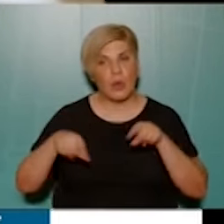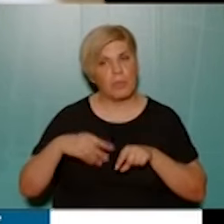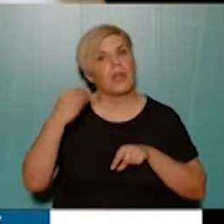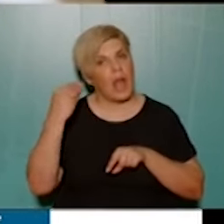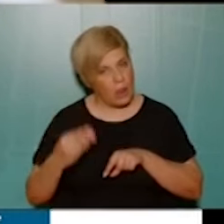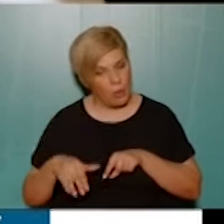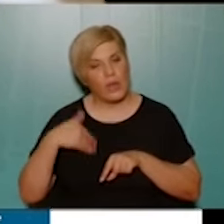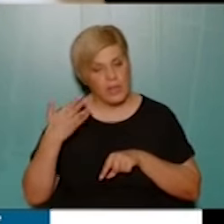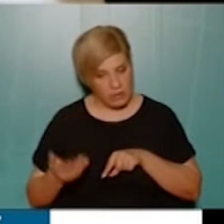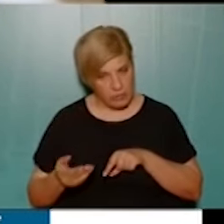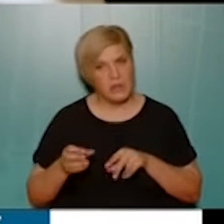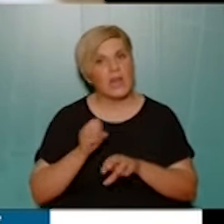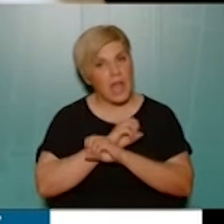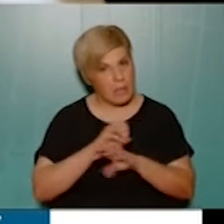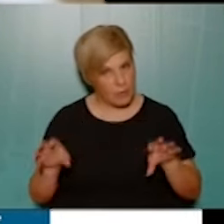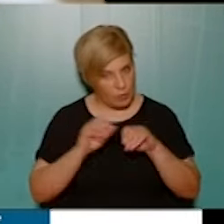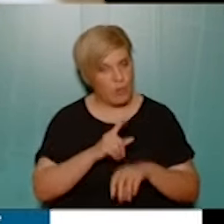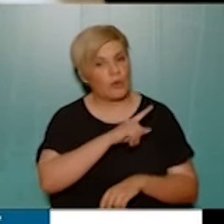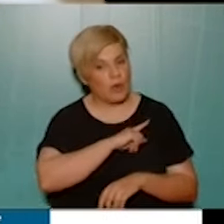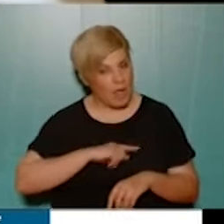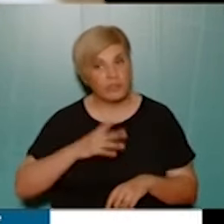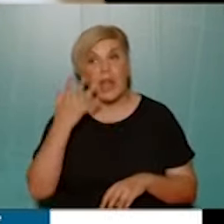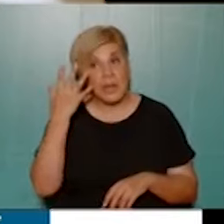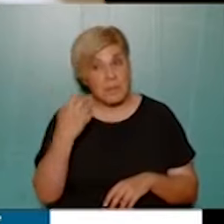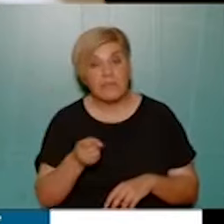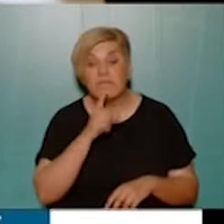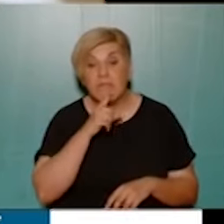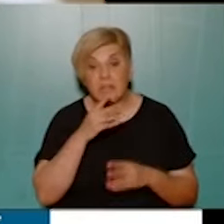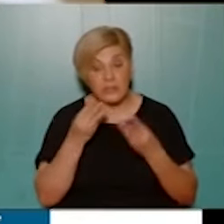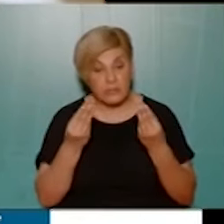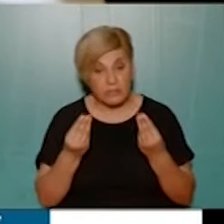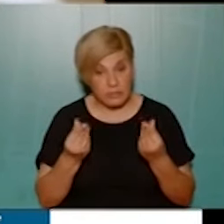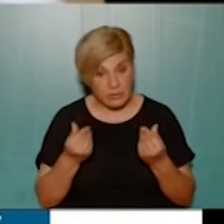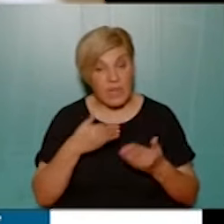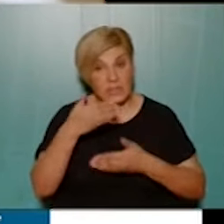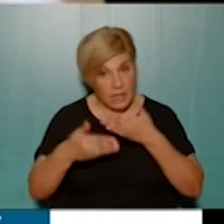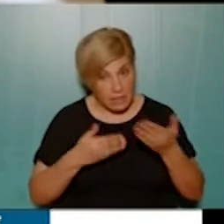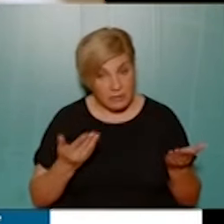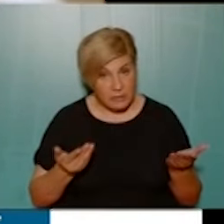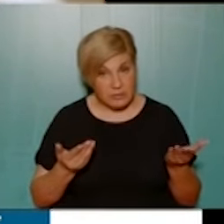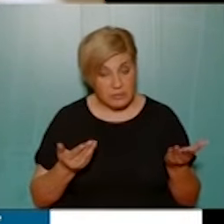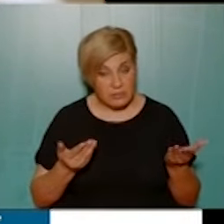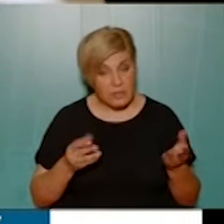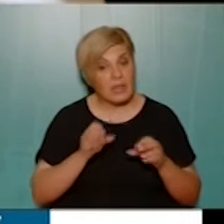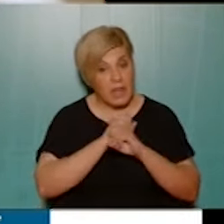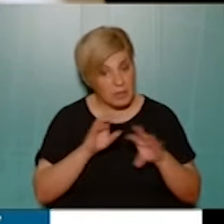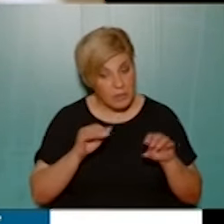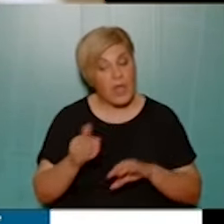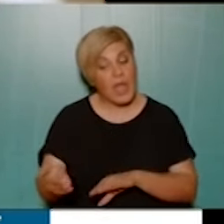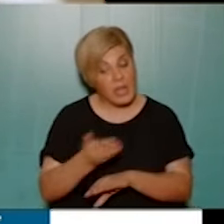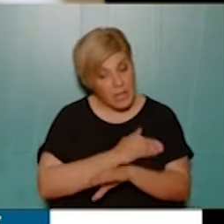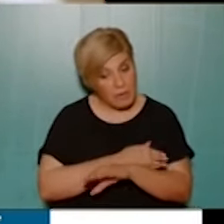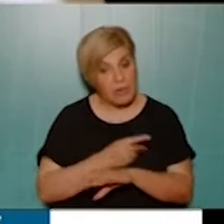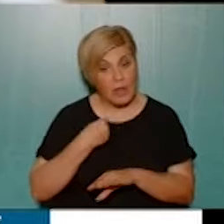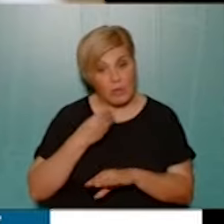είναι να έρθει, πώς το λένε, ενημερωθεί, αν υπάρχει τέτοια εξέλιξη, να ενημερωθούμε εγκαίρος, γιατί